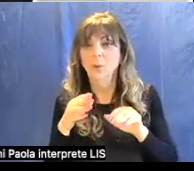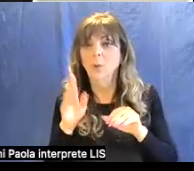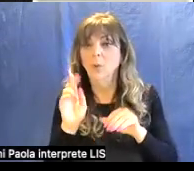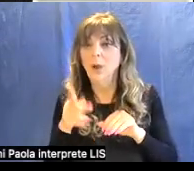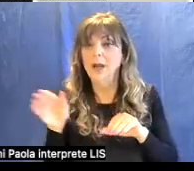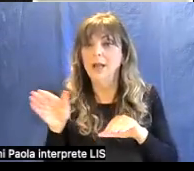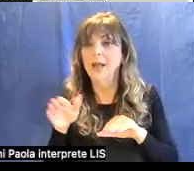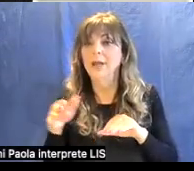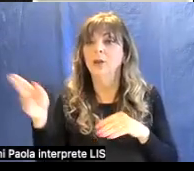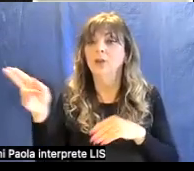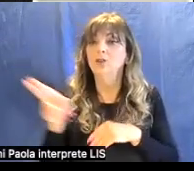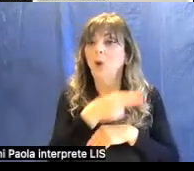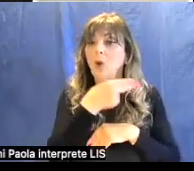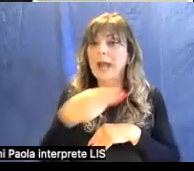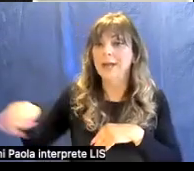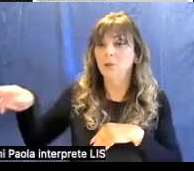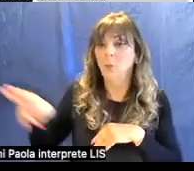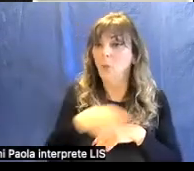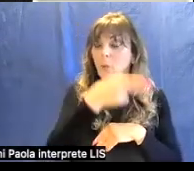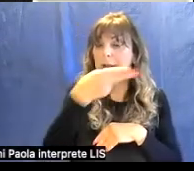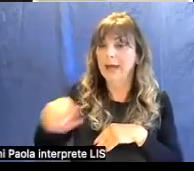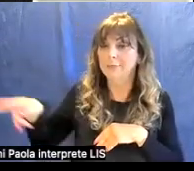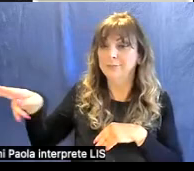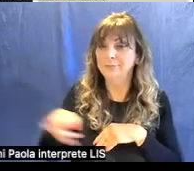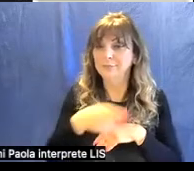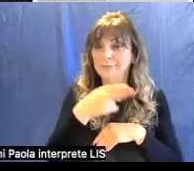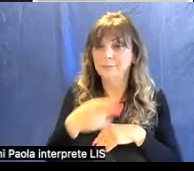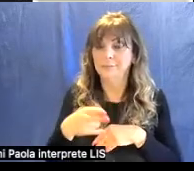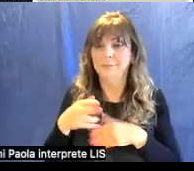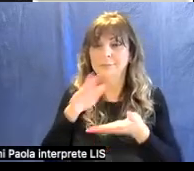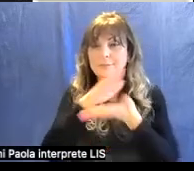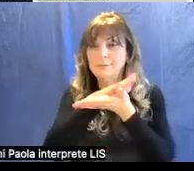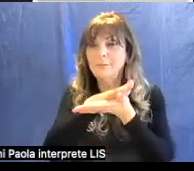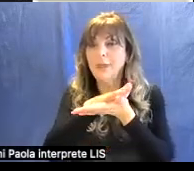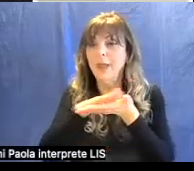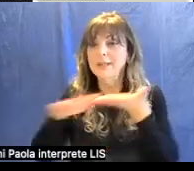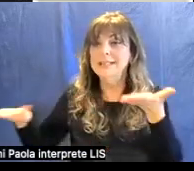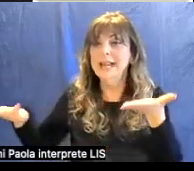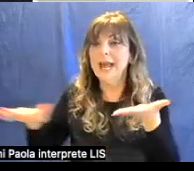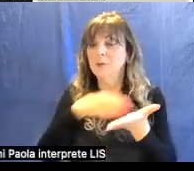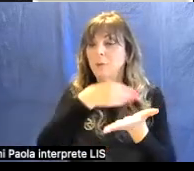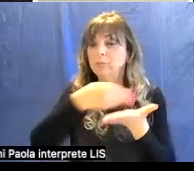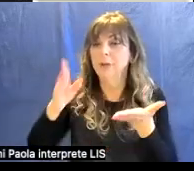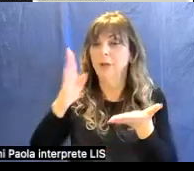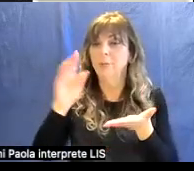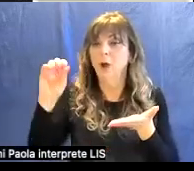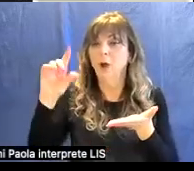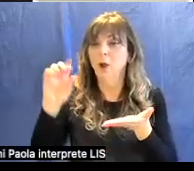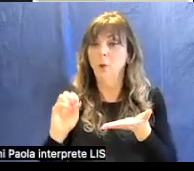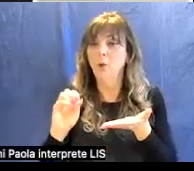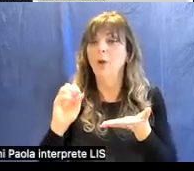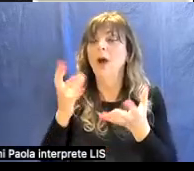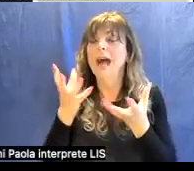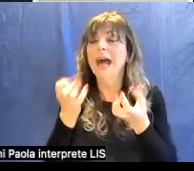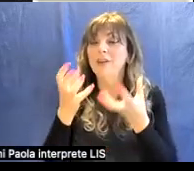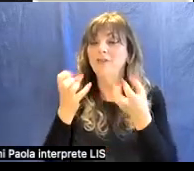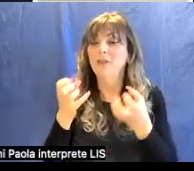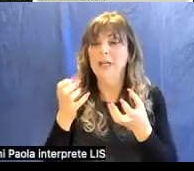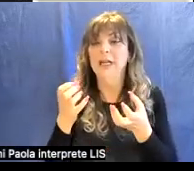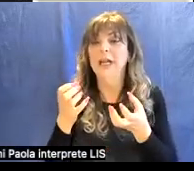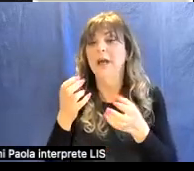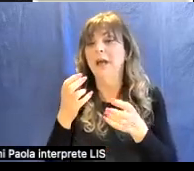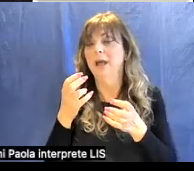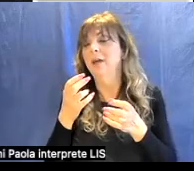guazzo quindi viene viene steso uno strato di bolo che è un'argilla rossa contenente ossido di ferro